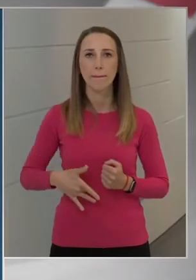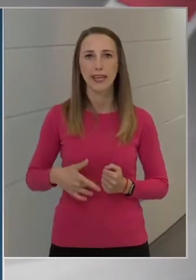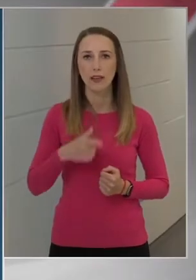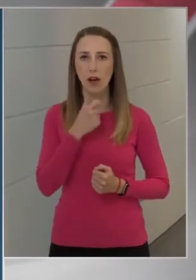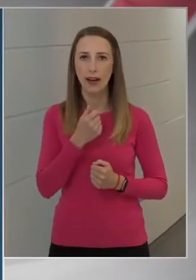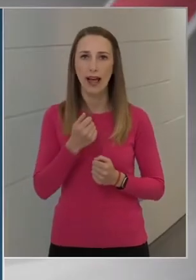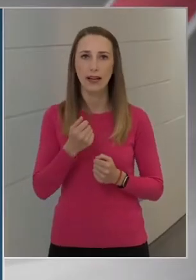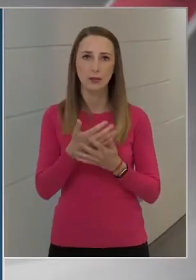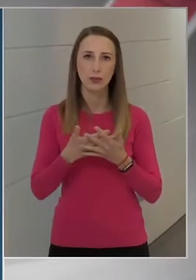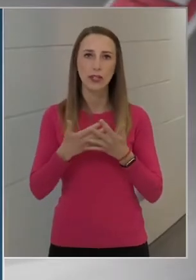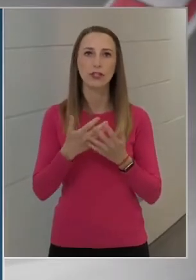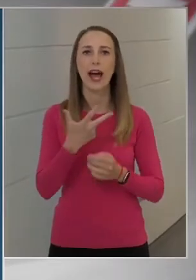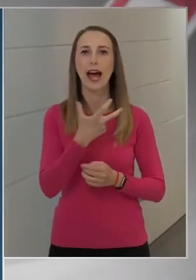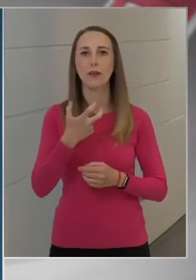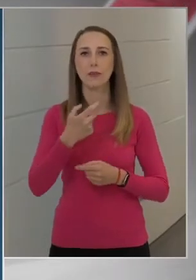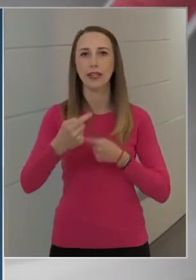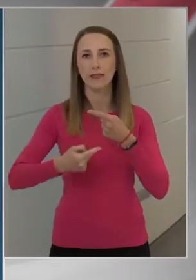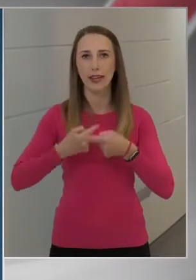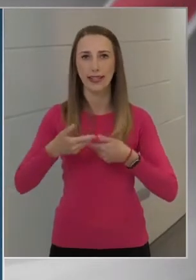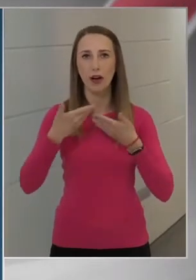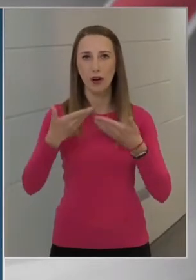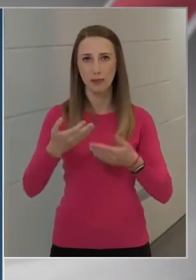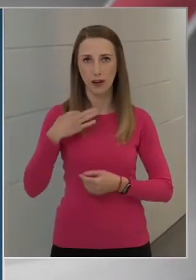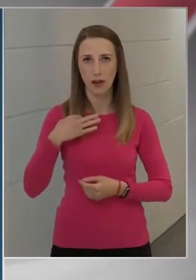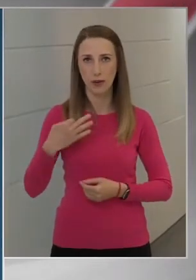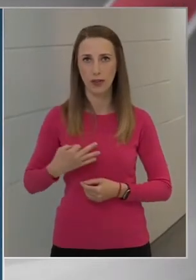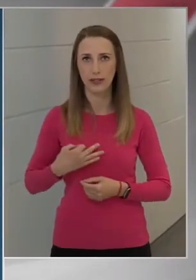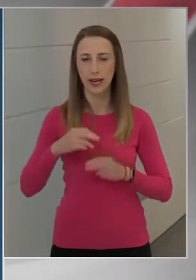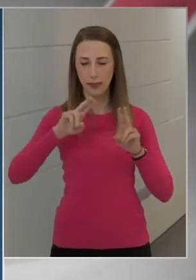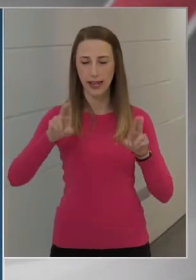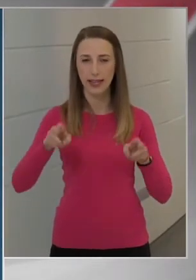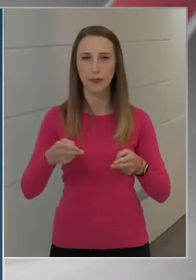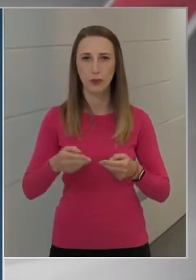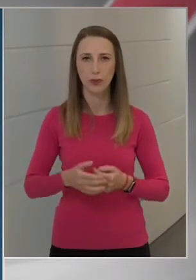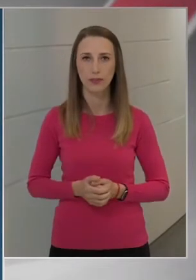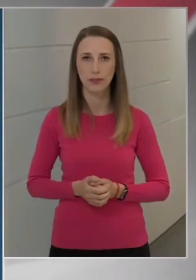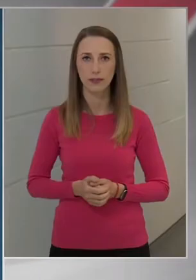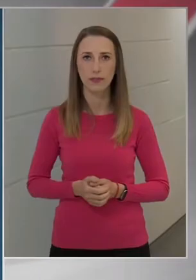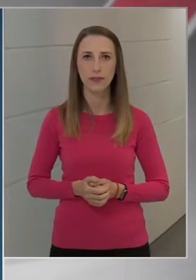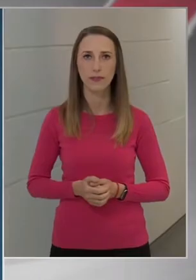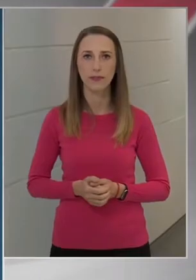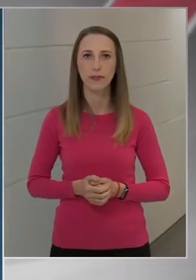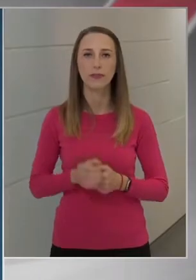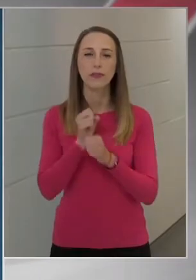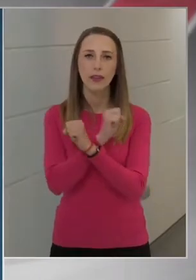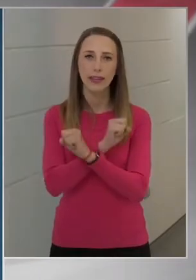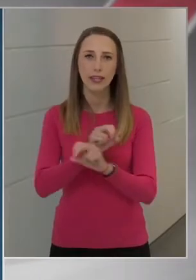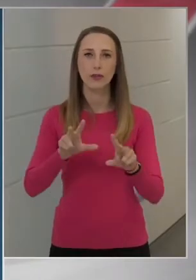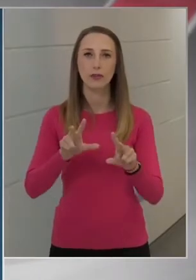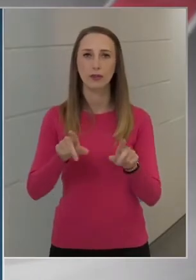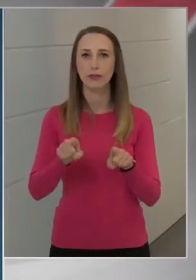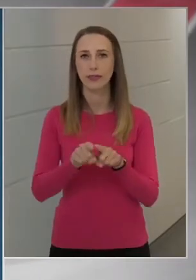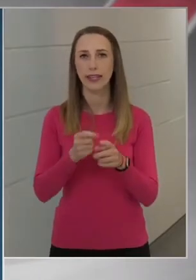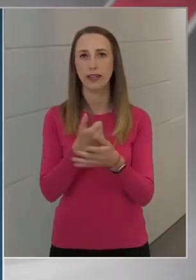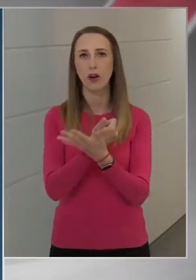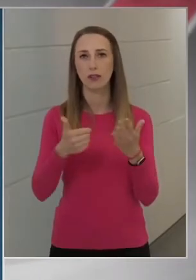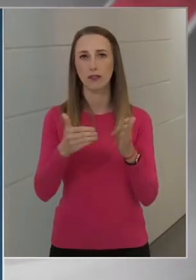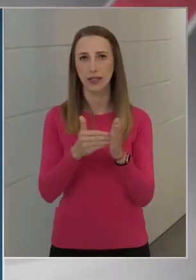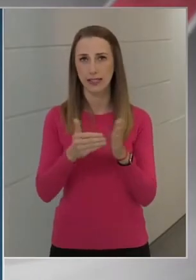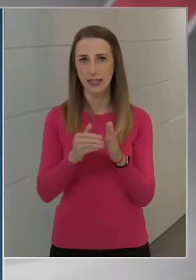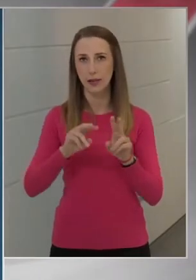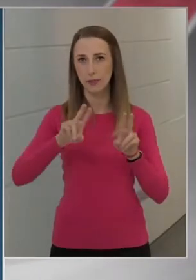amelyre három évente kapnak a hölgyek behívót, kiküldtünk mintegy 60 ezer